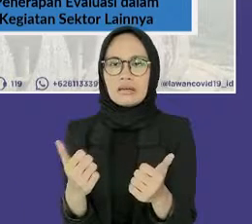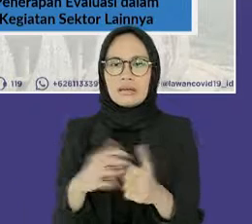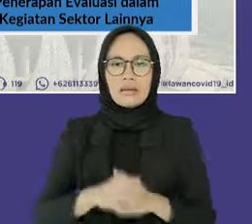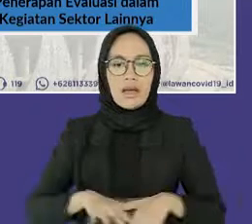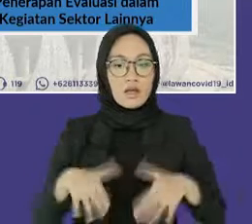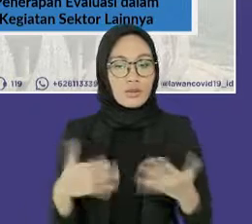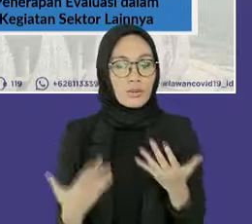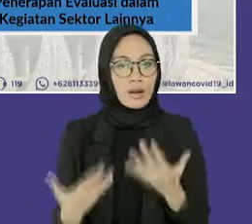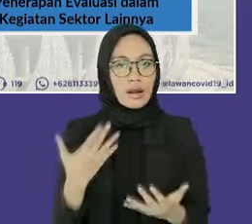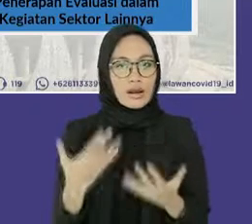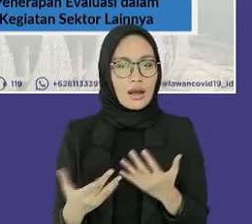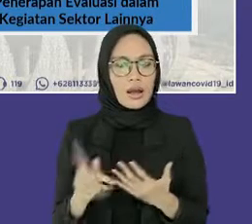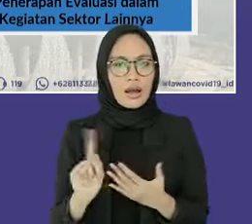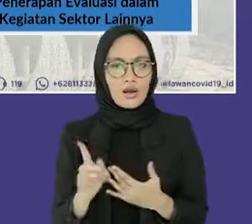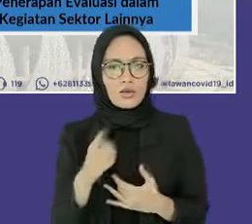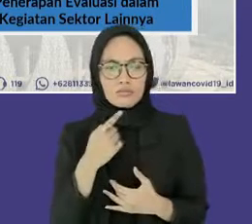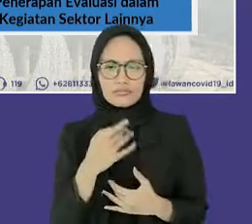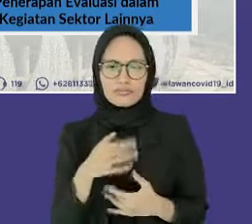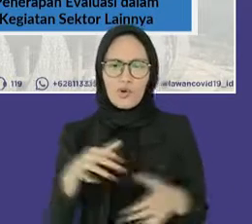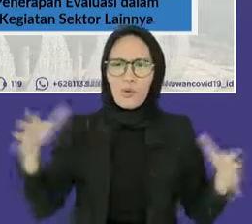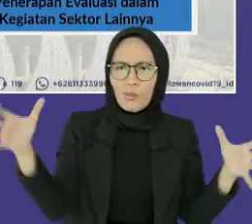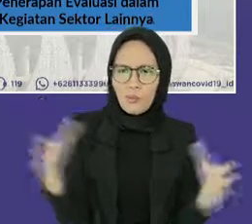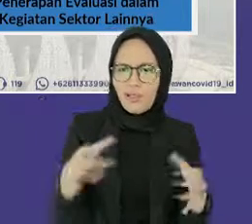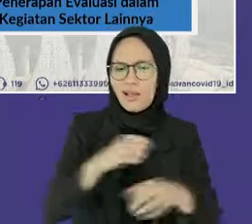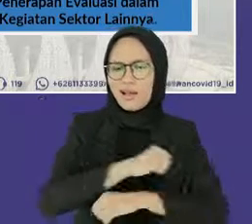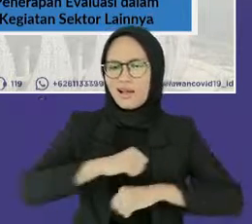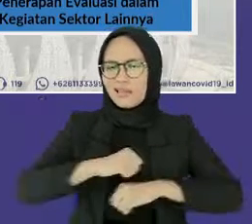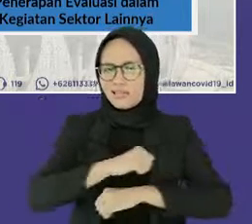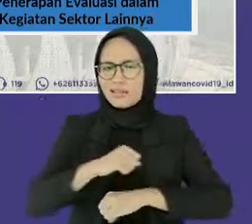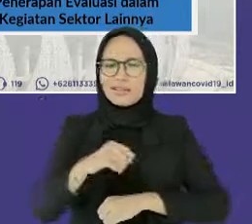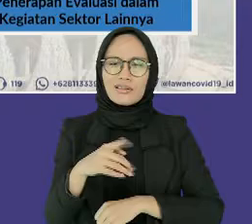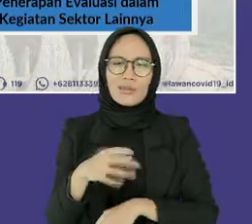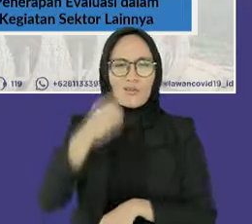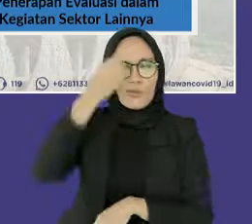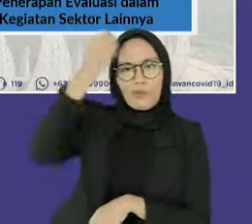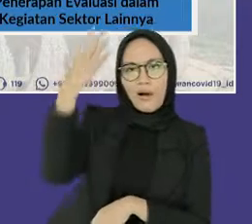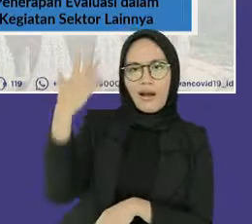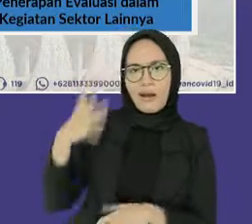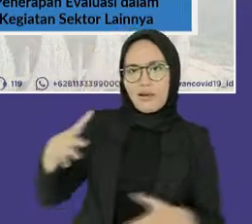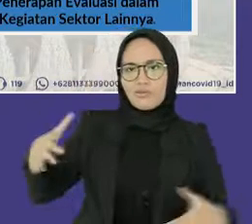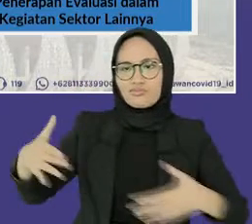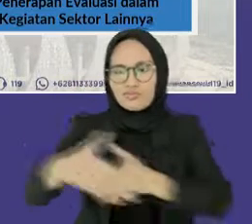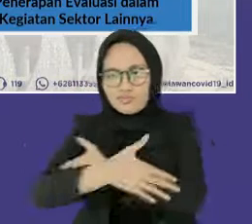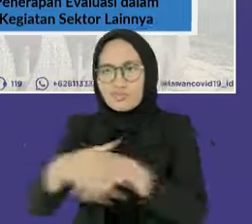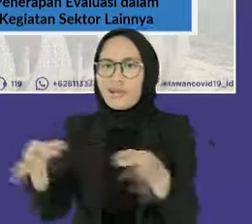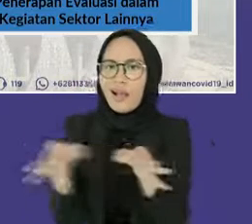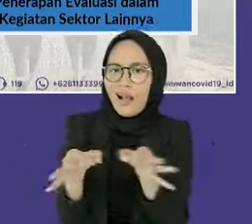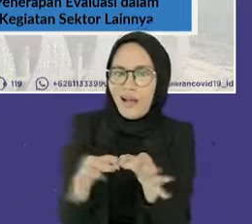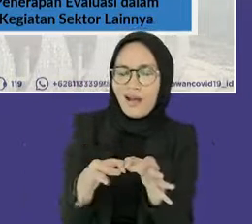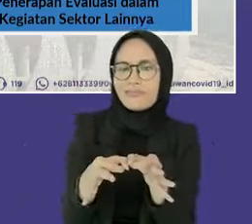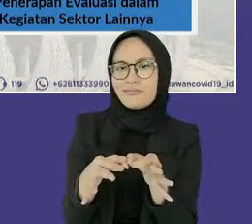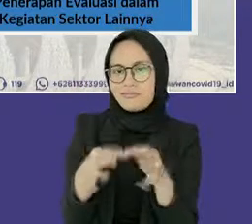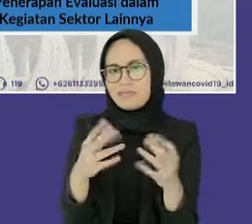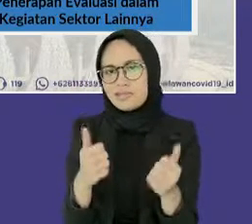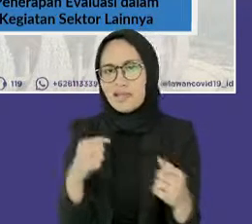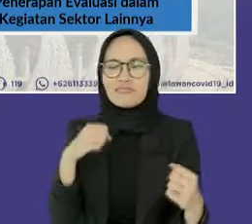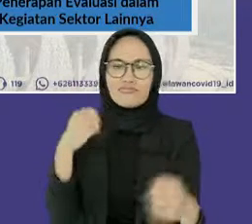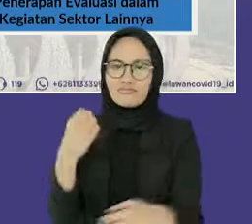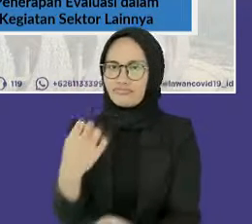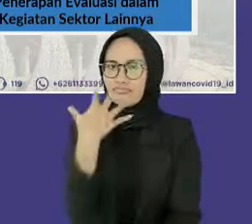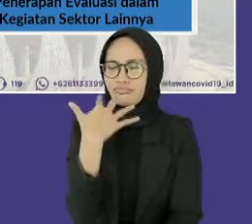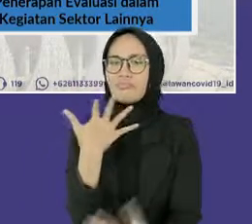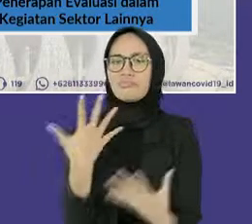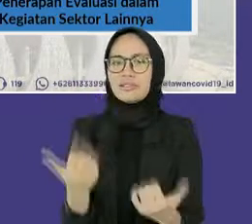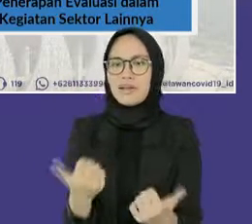saat selebrasi tidak taat protokol kesehatan. Terakhir ialah pemantauan peserta yang telah menyelesaikan